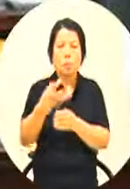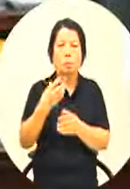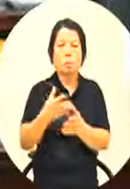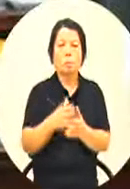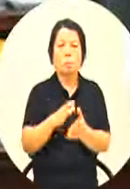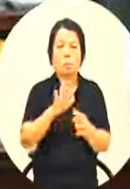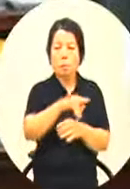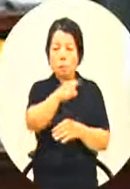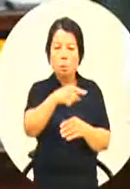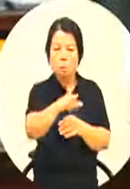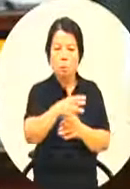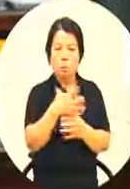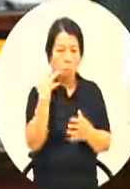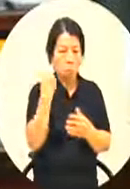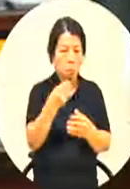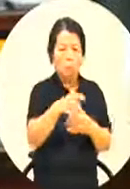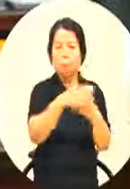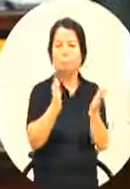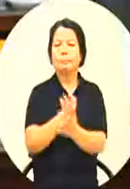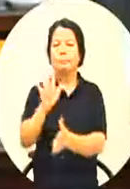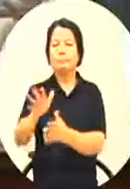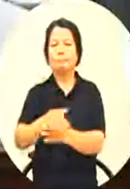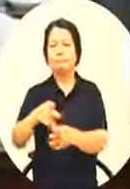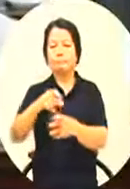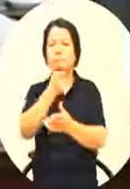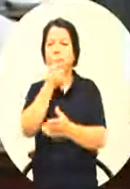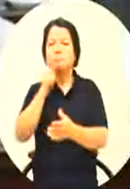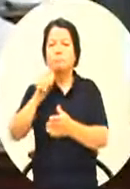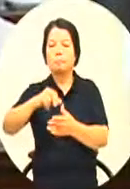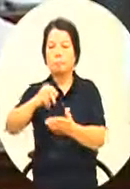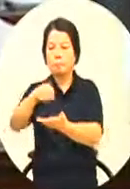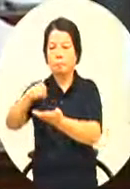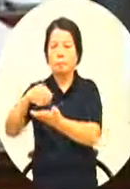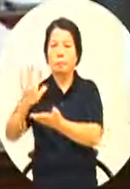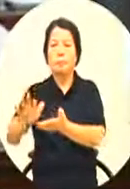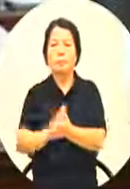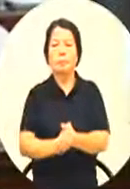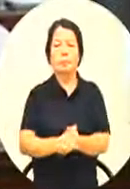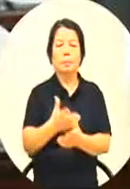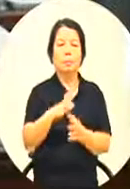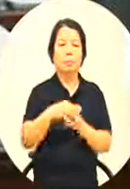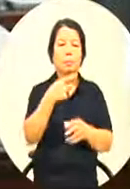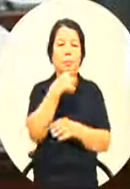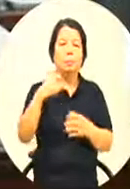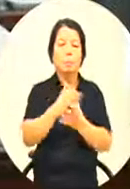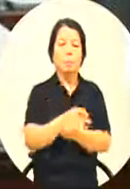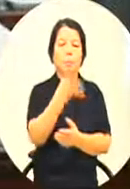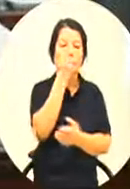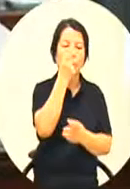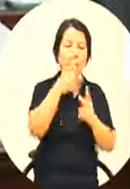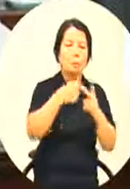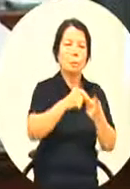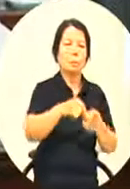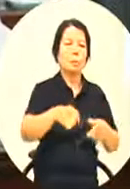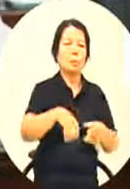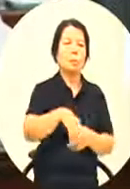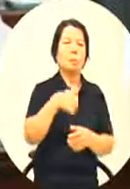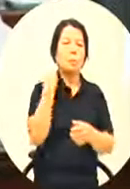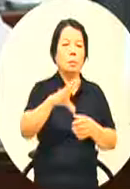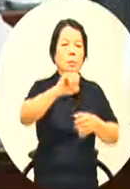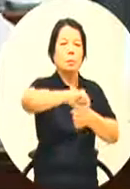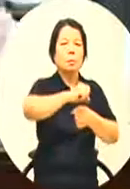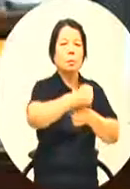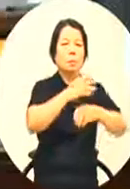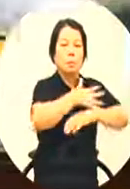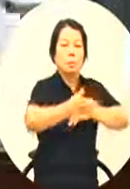我就有那我们台湾坦白讲英文也比不上香港也比不上新加坡马来西亚甚至于缅甸